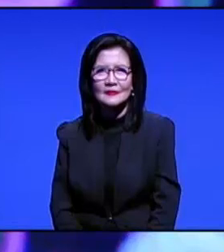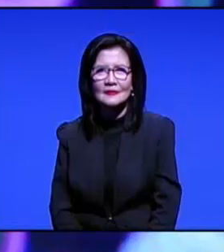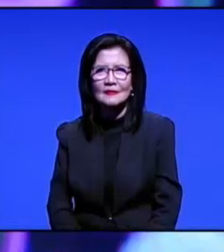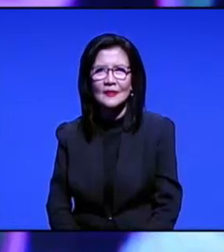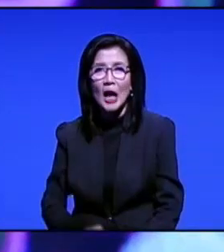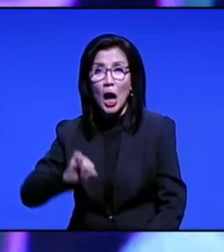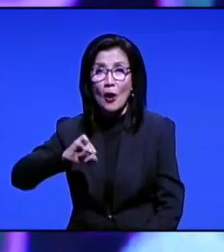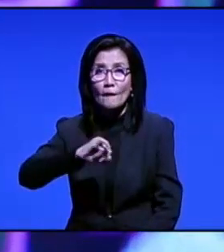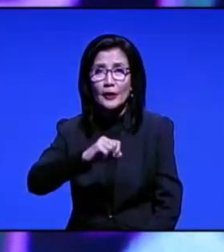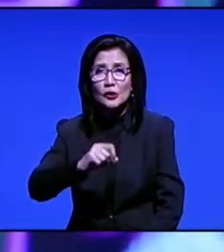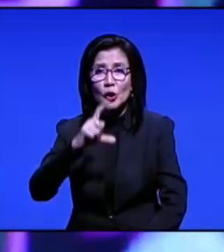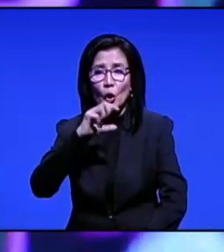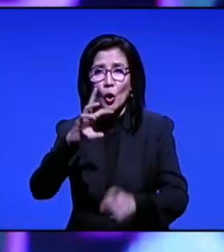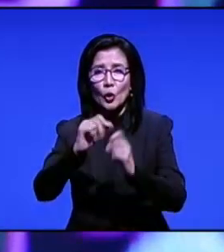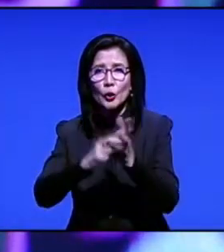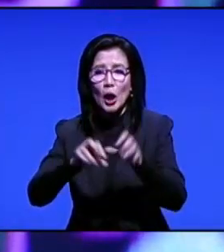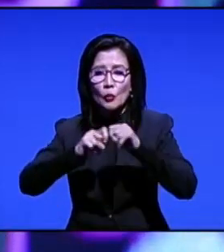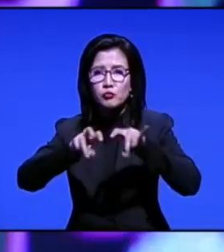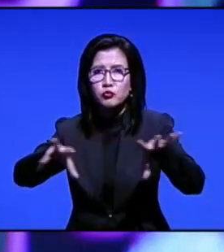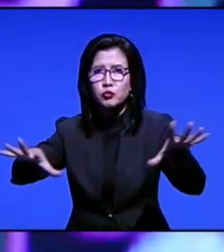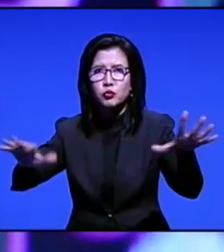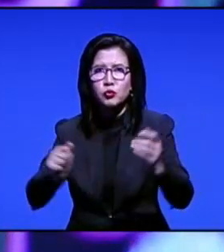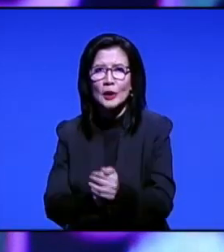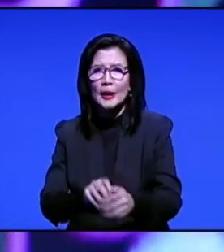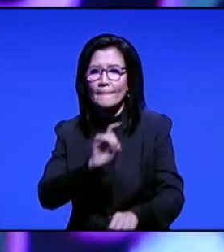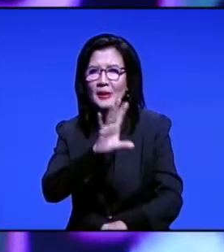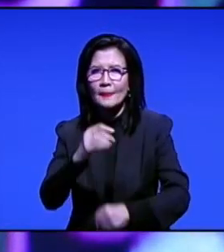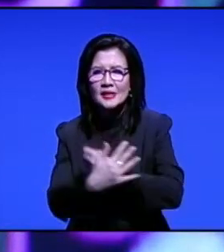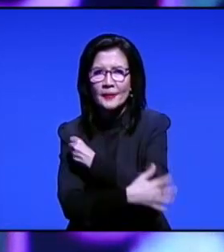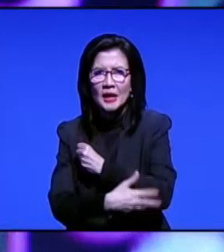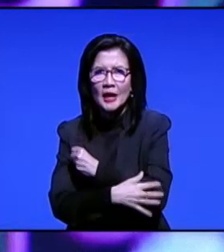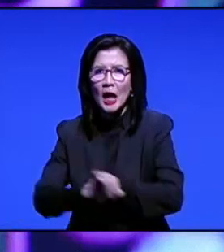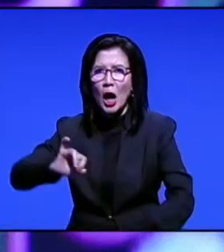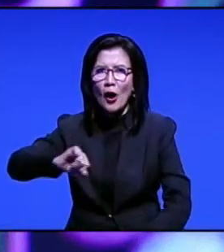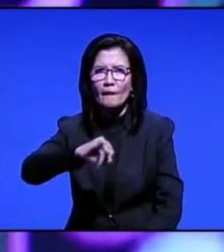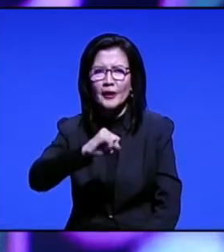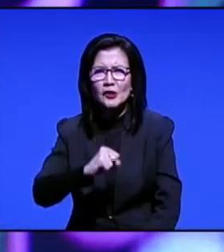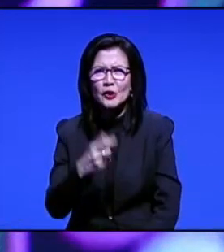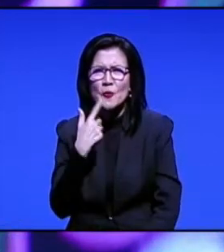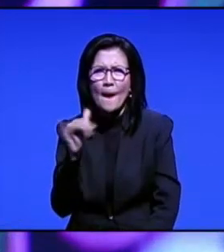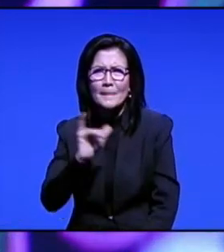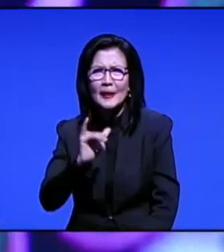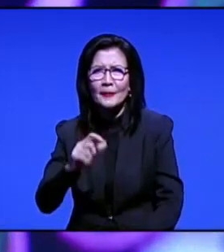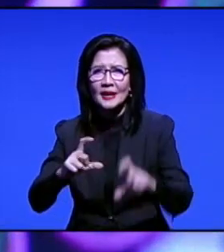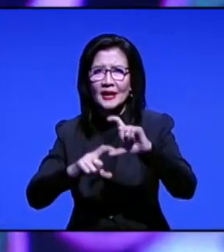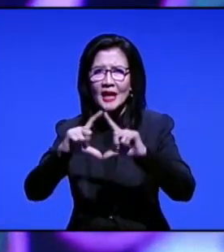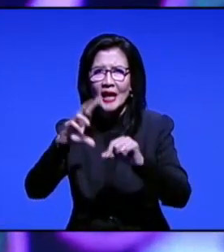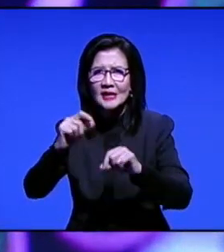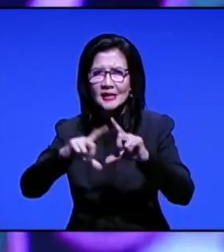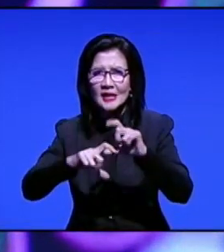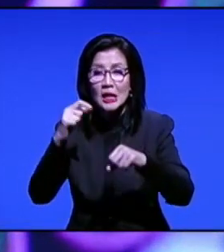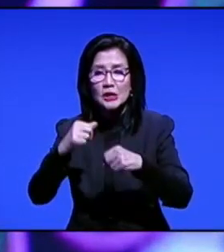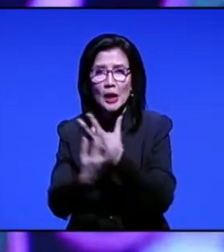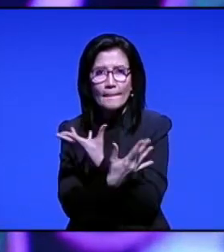Virus Corona yang viral telah menyebar ke berbagai negara. Virus Corona dengan karakteristik mirip dengan SARS tengah menjadi perhatian